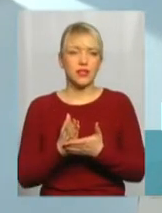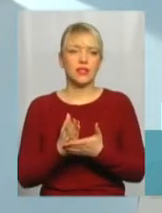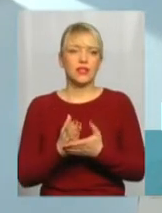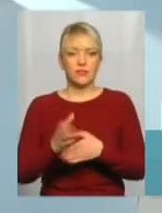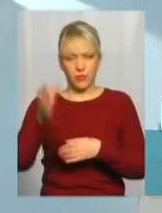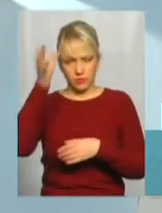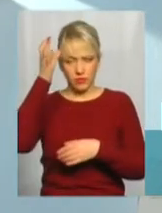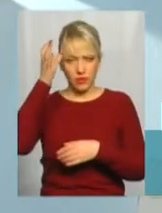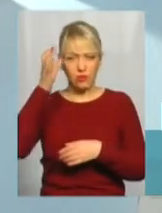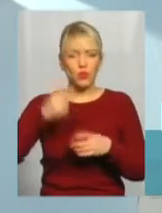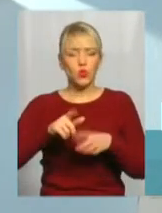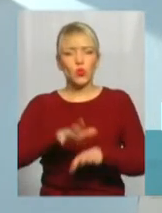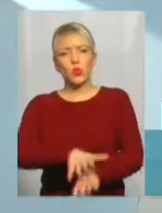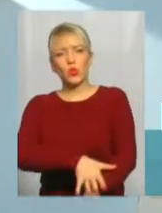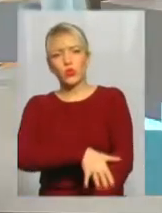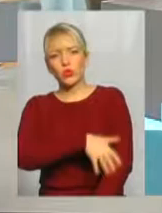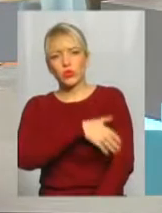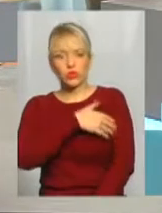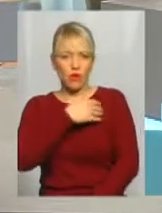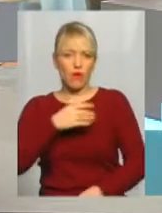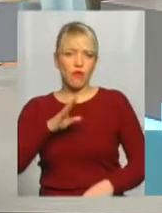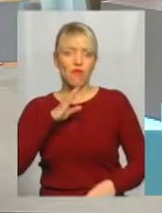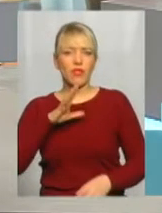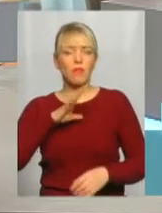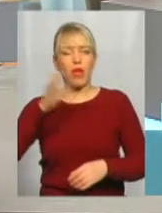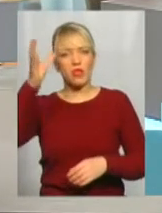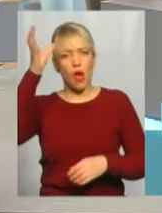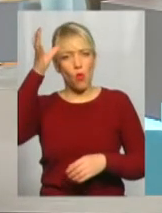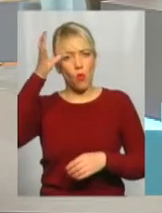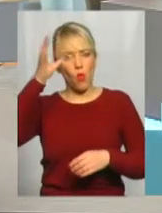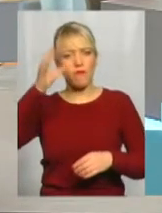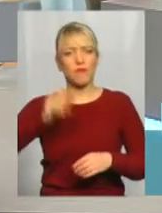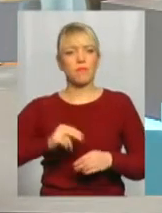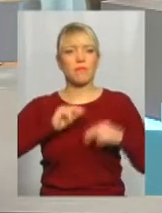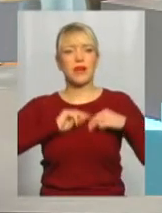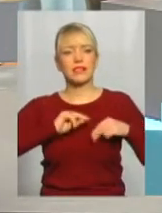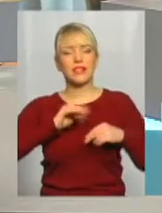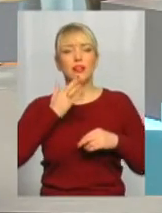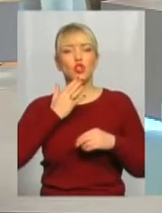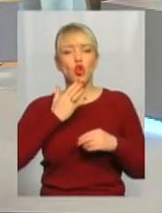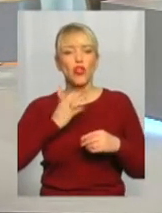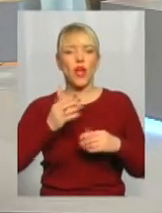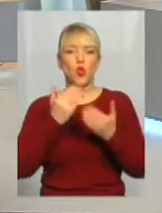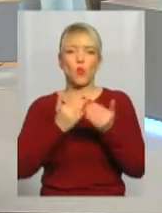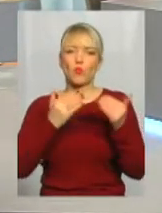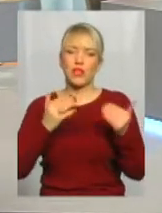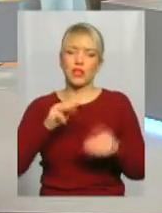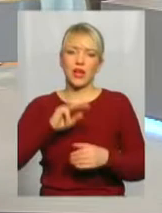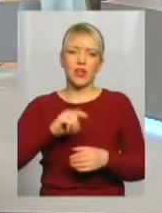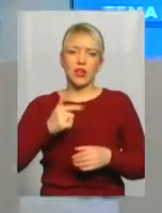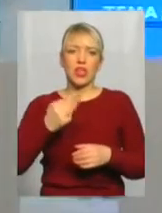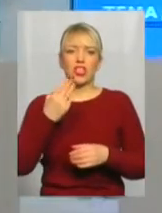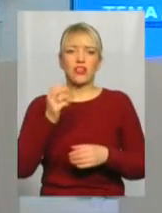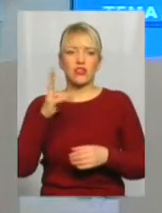Дуже довго вона була науковим працівником Національного музею Тараса Шевченка і віддала